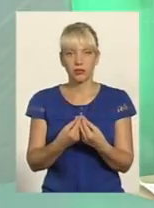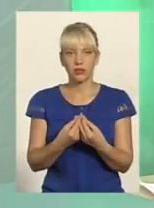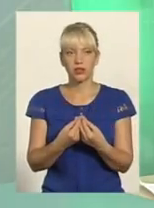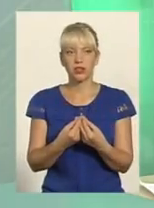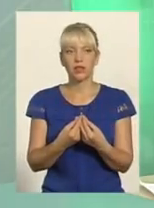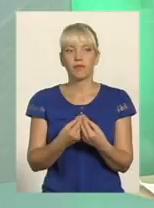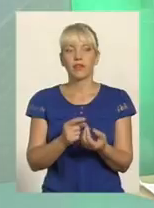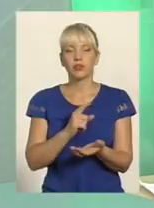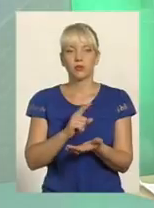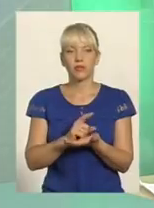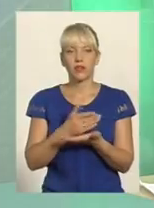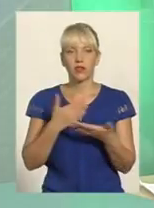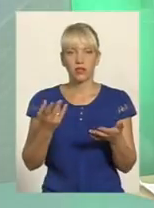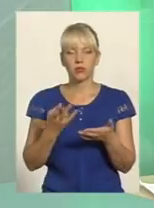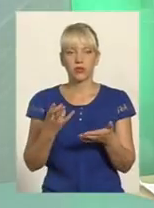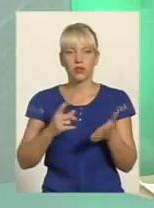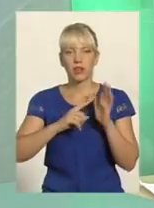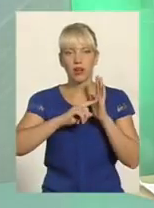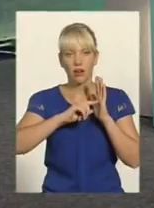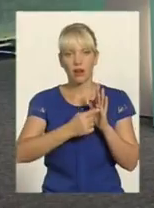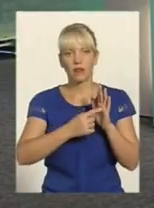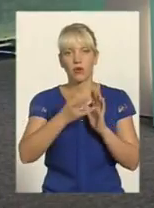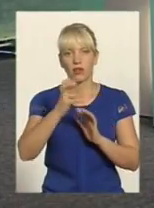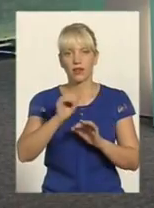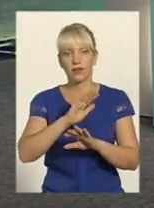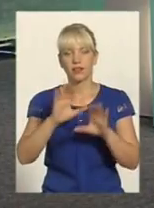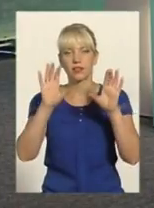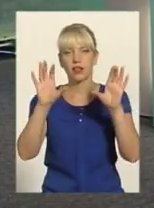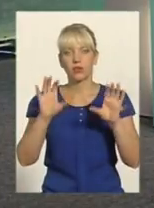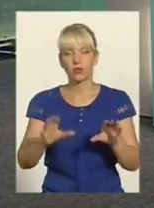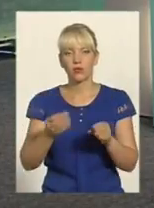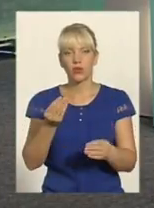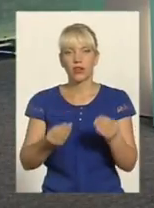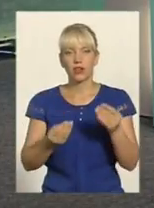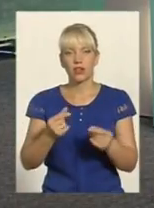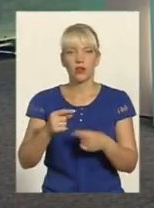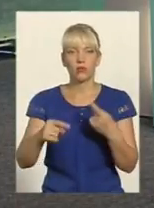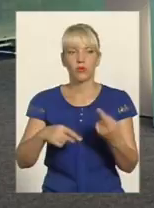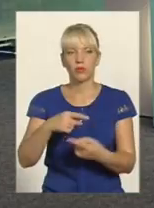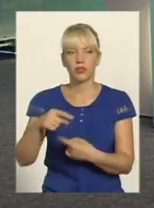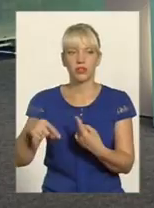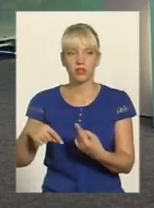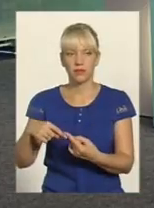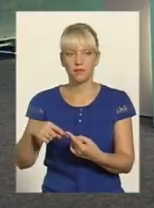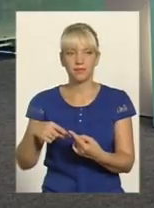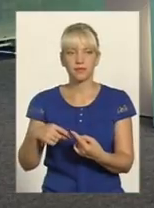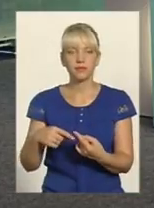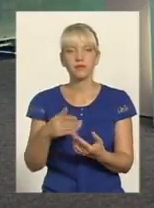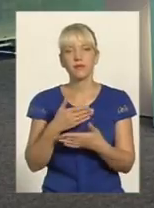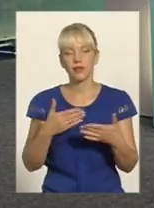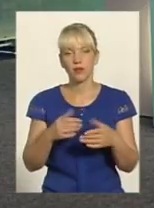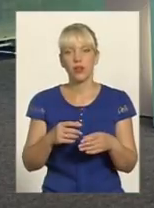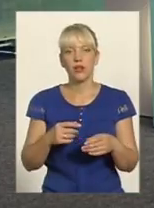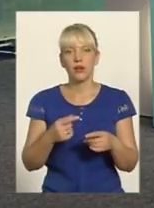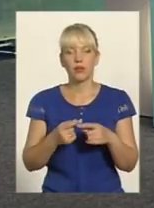поставити крапку на незаконному гральному бізнесі Зрозуміло, що ми очікуємо посилення відповідальності